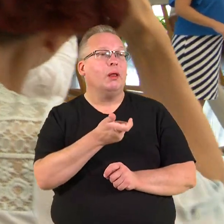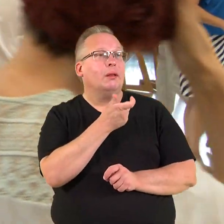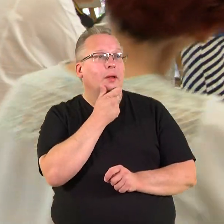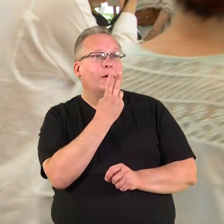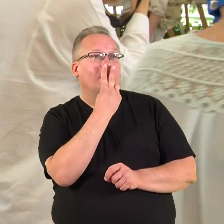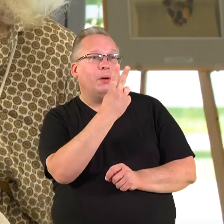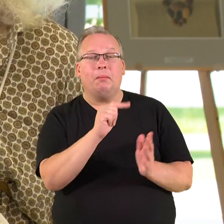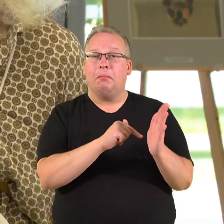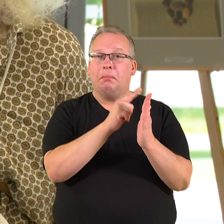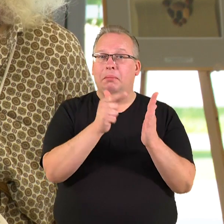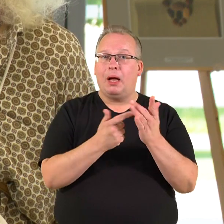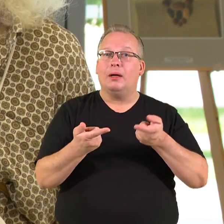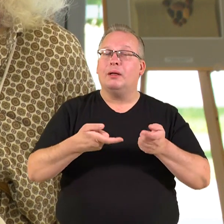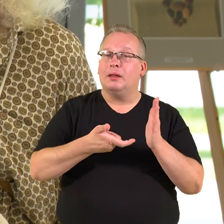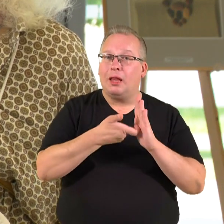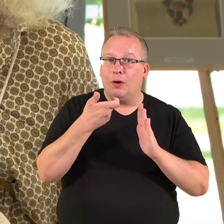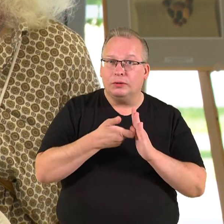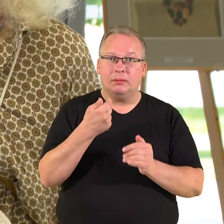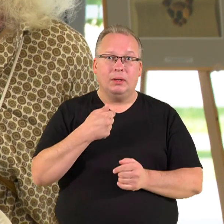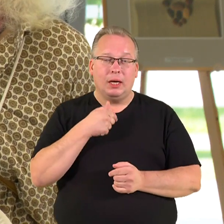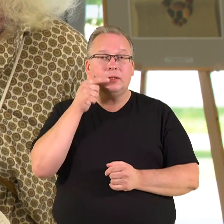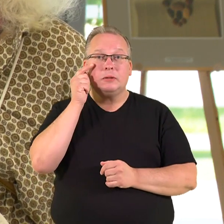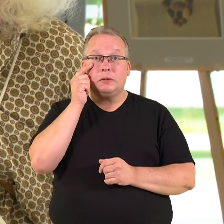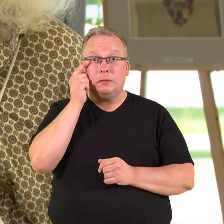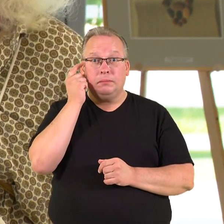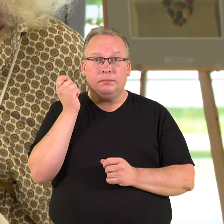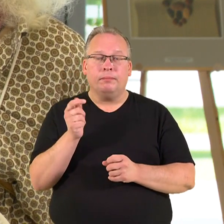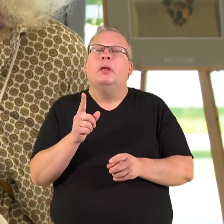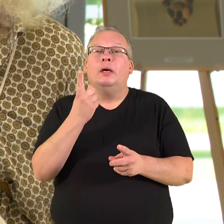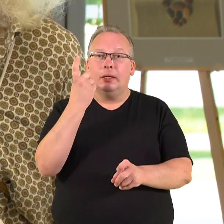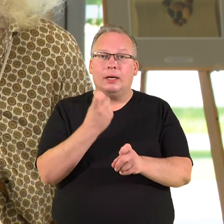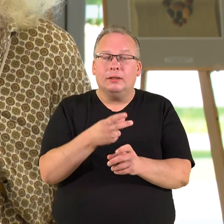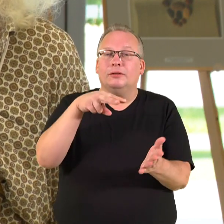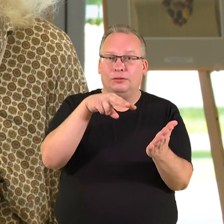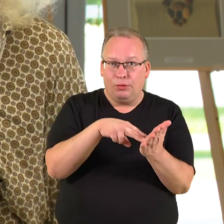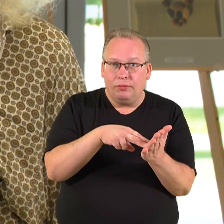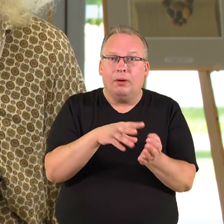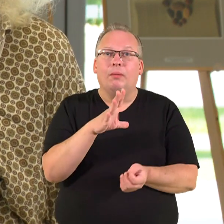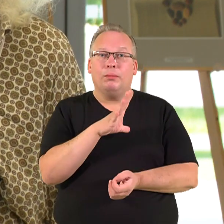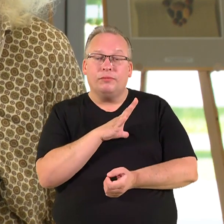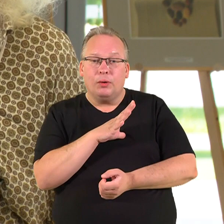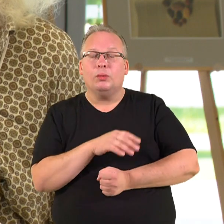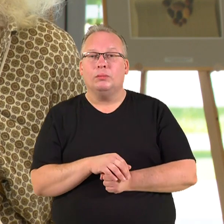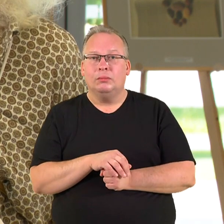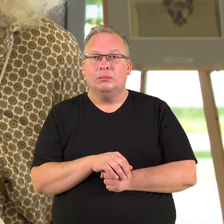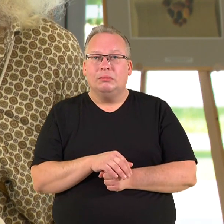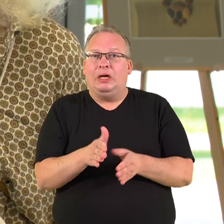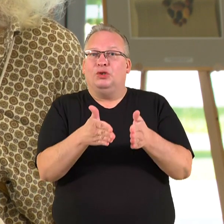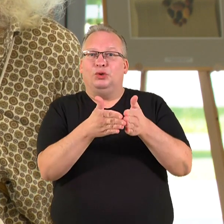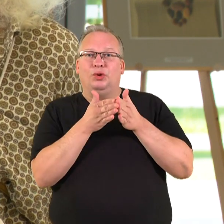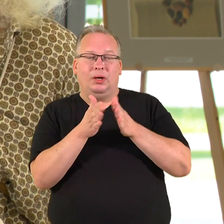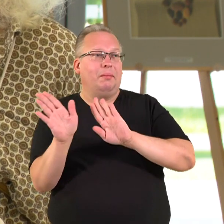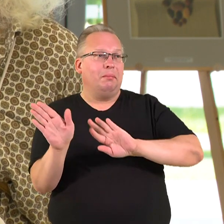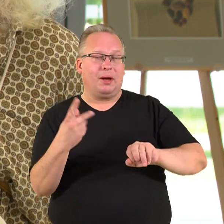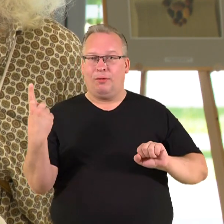paklausi, ką tai reiškia. Kartą stoviu, buvo padaręs nuo šalyje, jau praėję gal